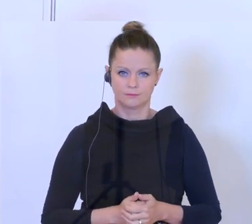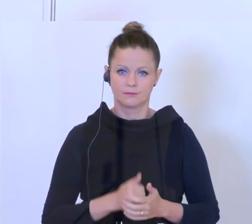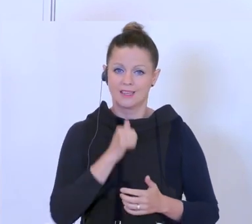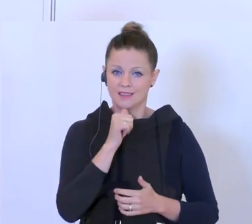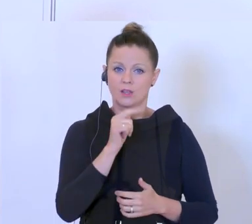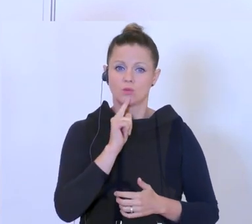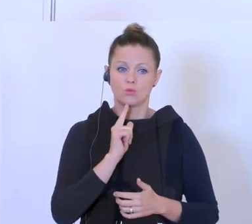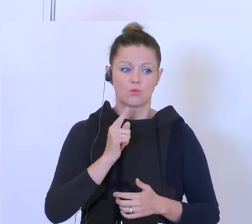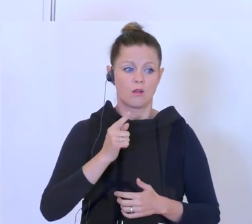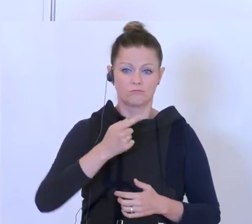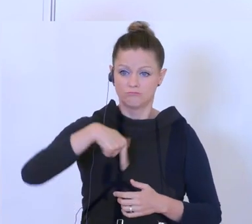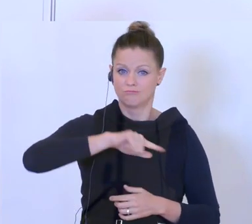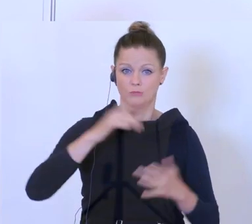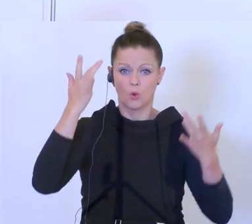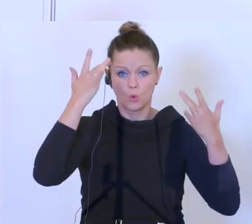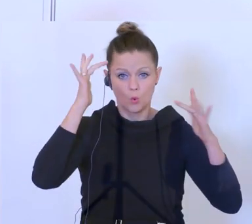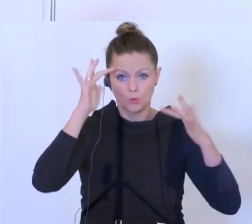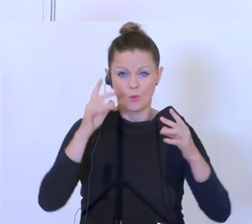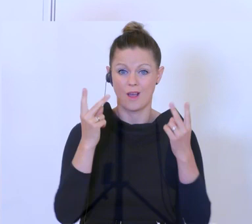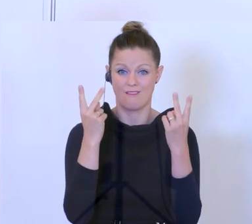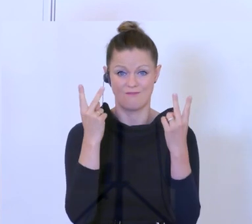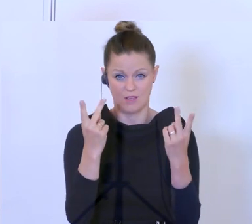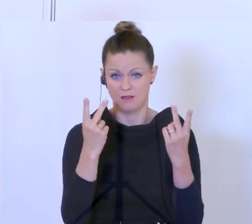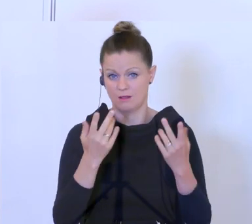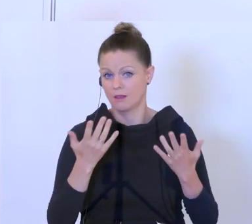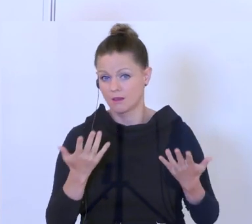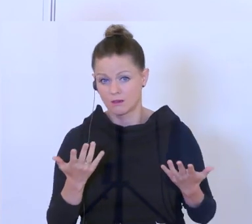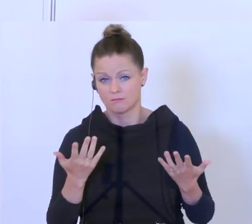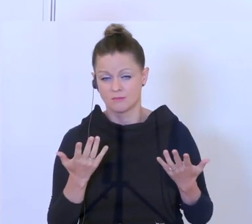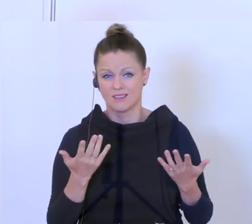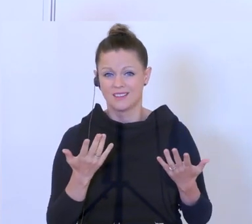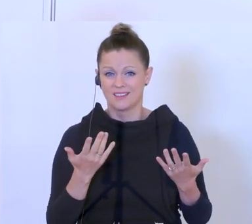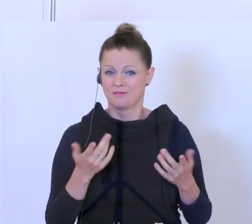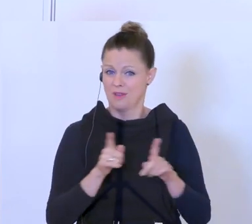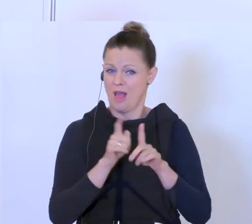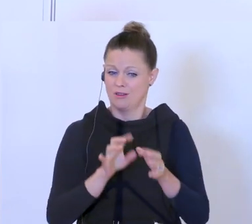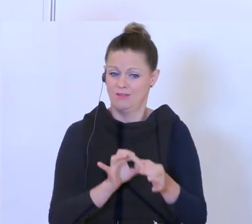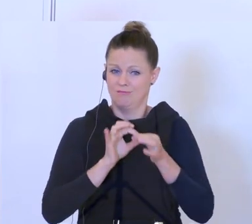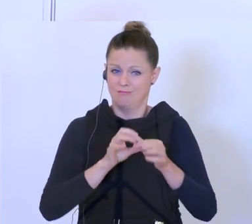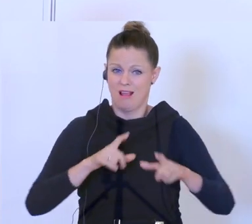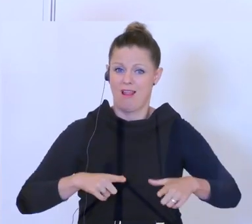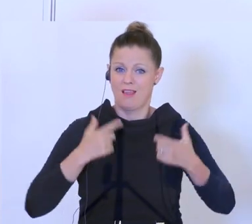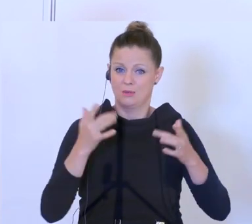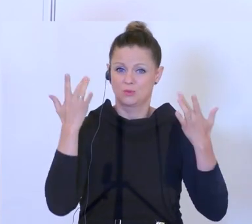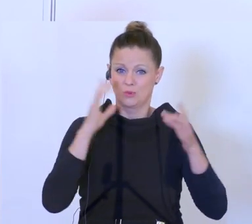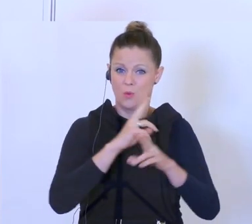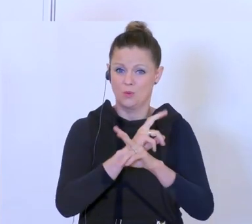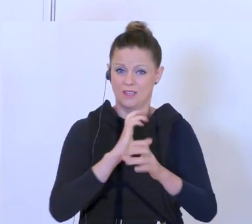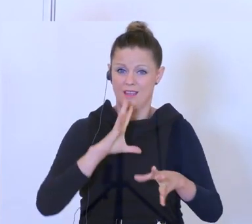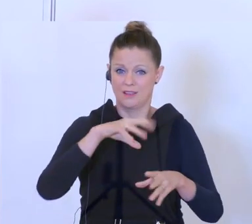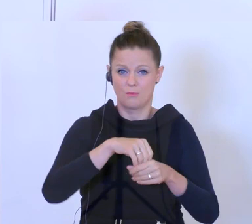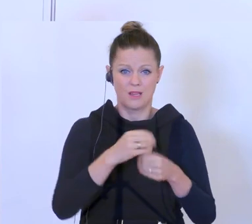Kultur wichtig, weil ja die zur Lebenskultur in Österreich so viel beitragen, ob es jetzt die ganz kleinen